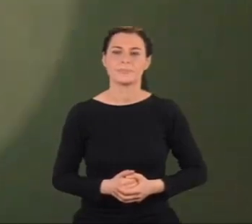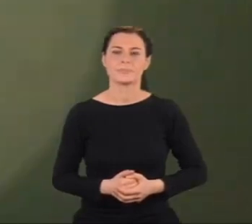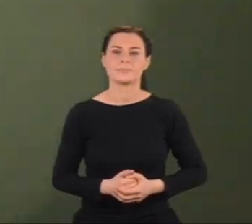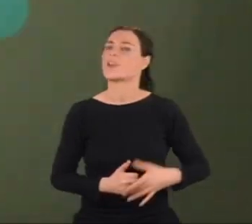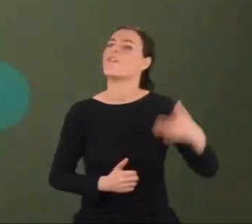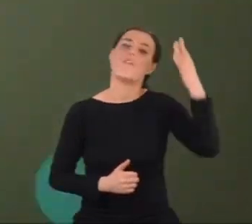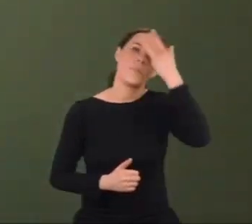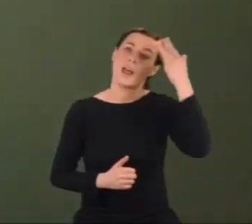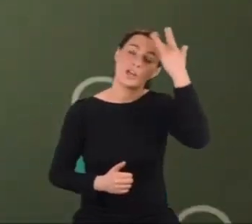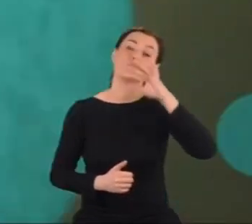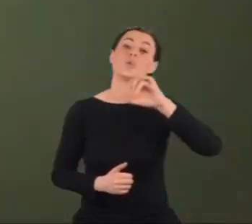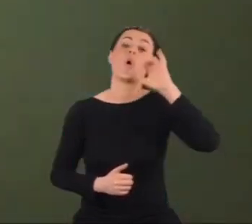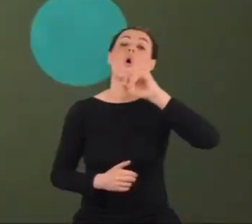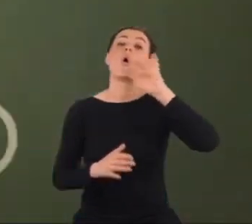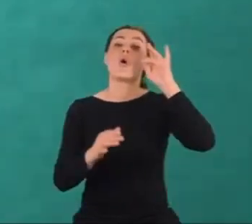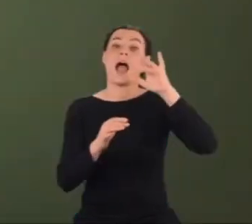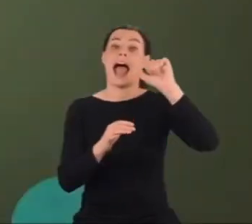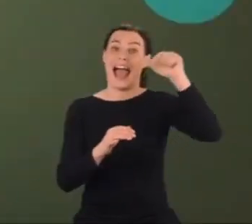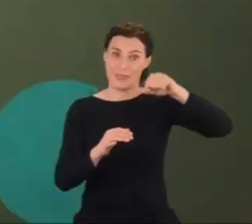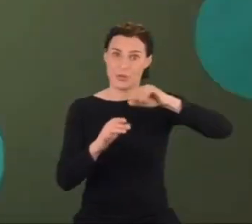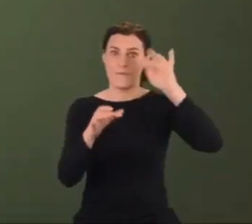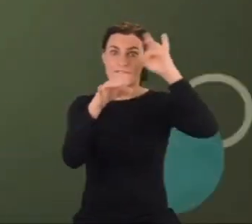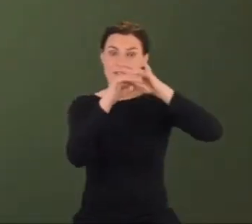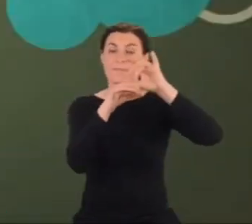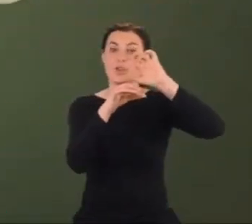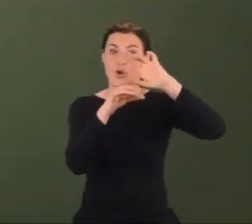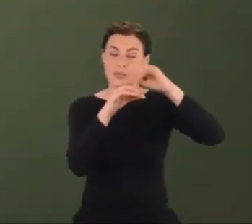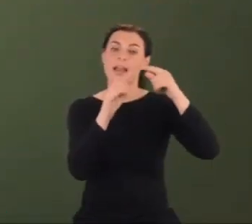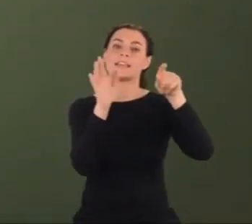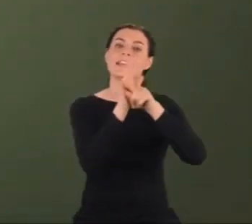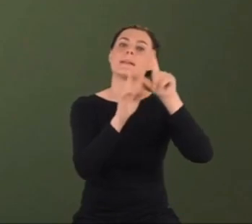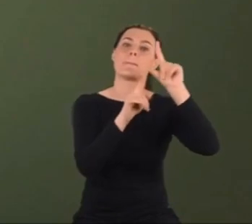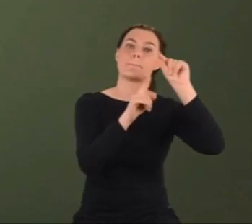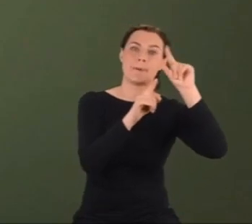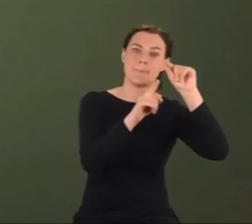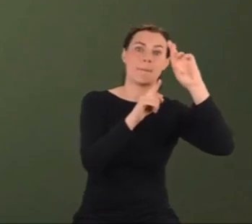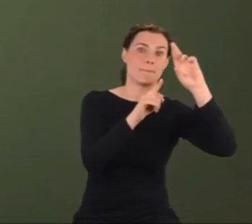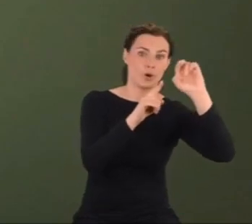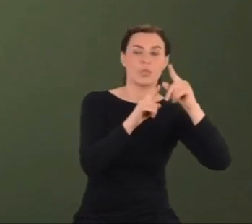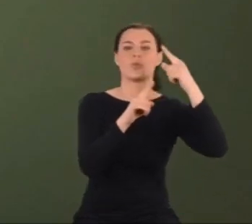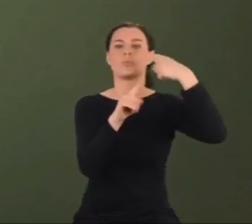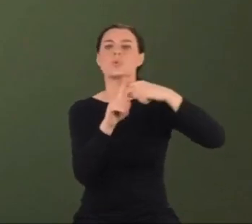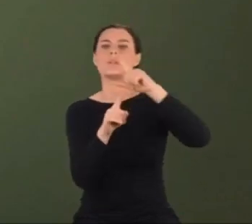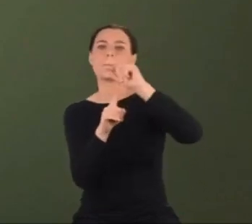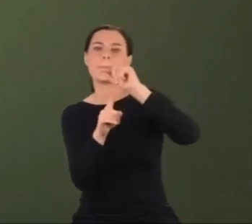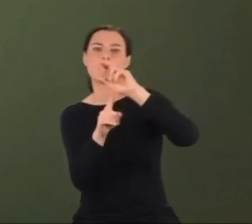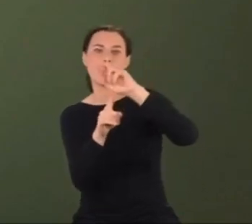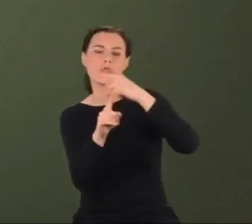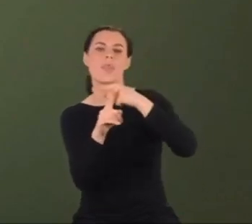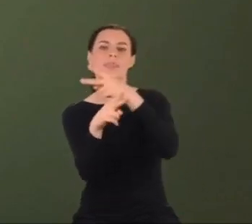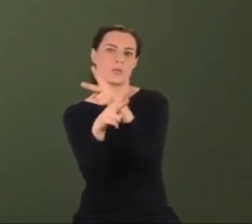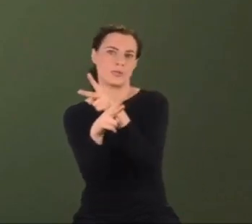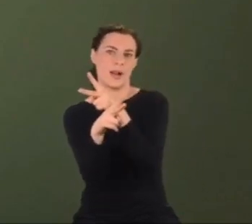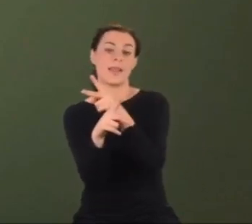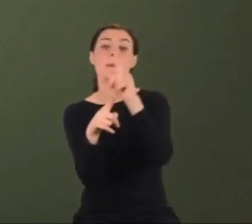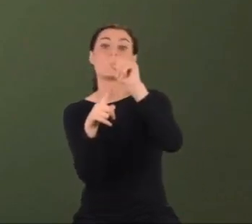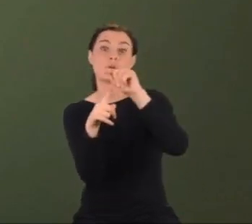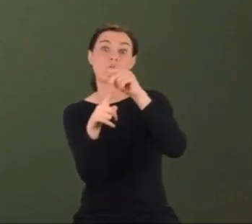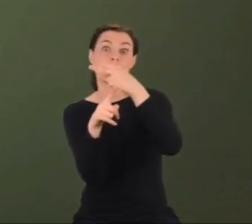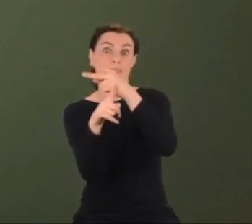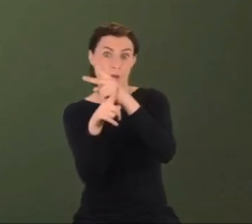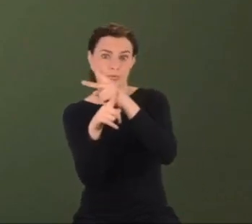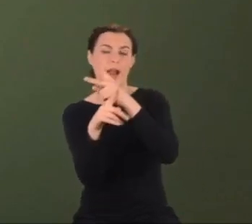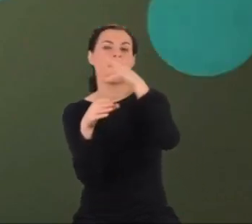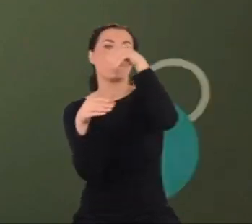Wyobrażano sobie, że jądro atomowe składało się z protonów i protonów neutralnych. Te ostatnie miały stanowić